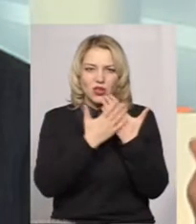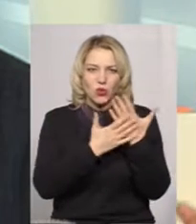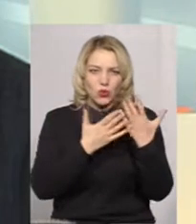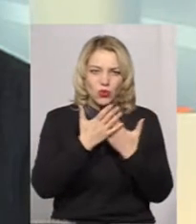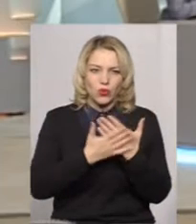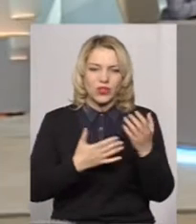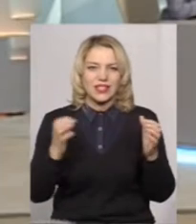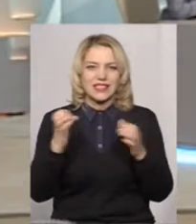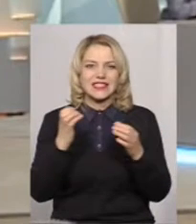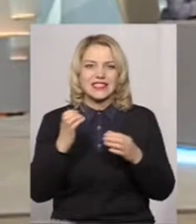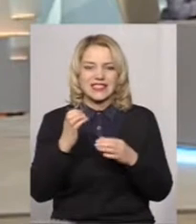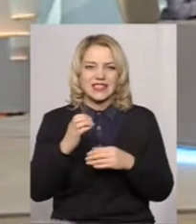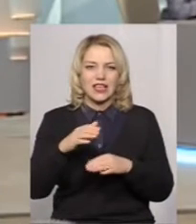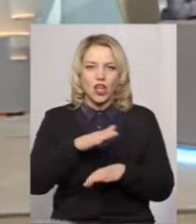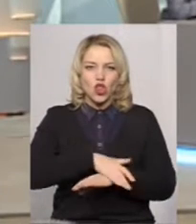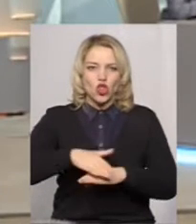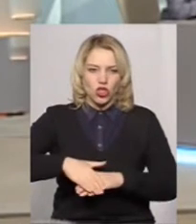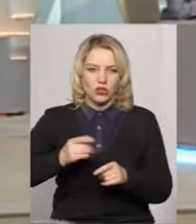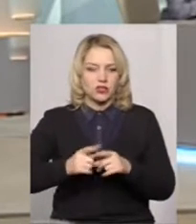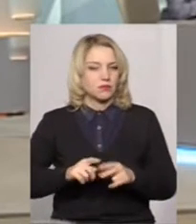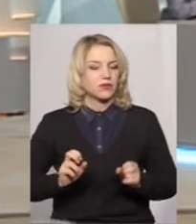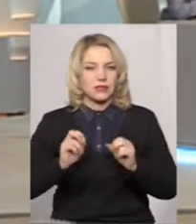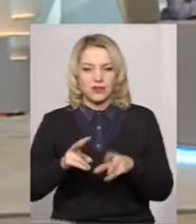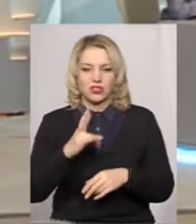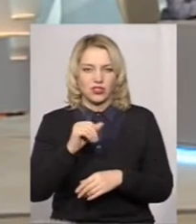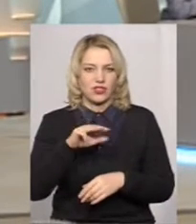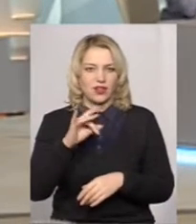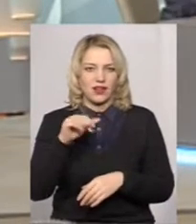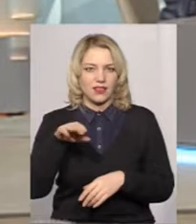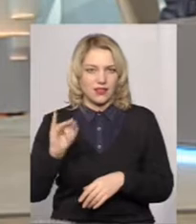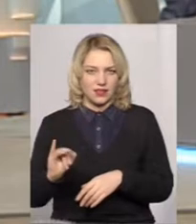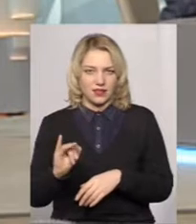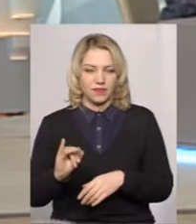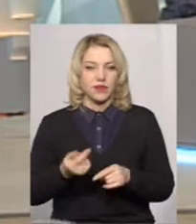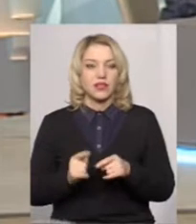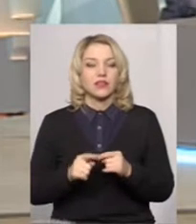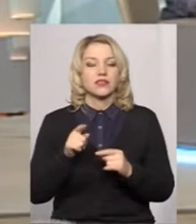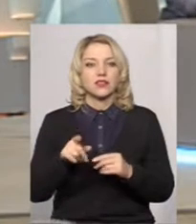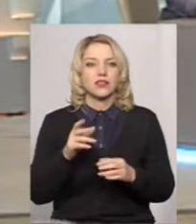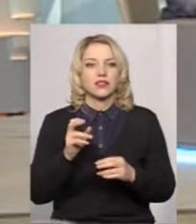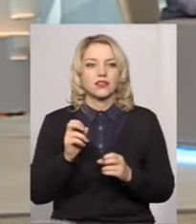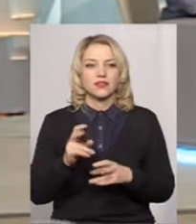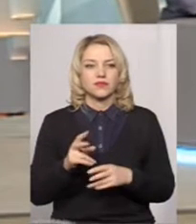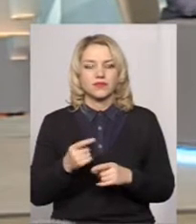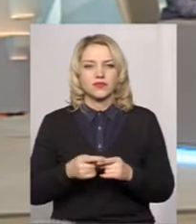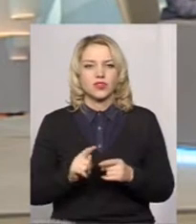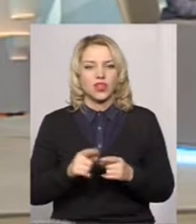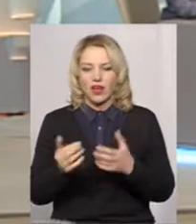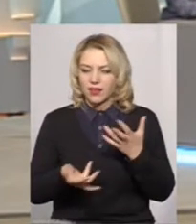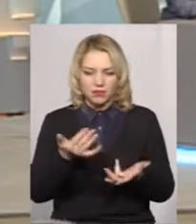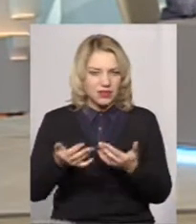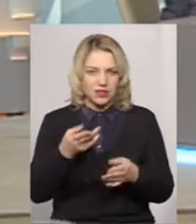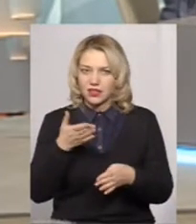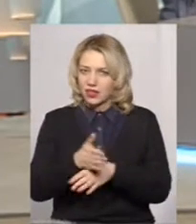синюшність ніг. Дуже і дуже небезпечні оці нітрати. Тобто кип'ятіння, термічне приготування, це не